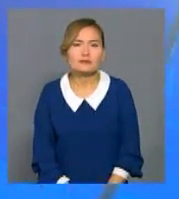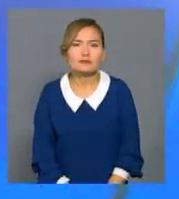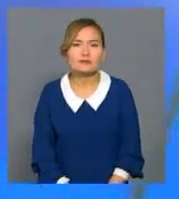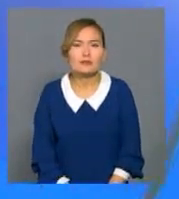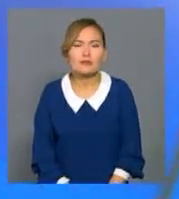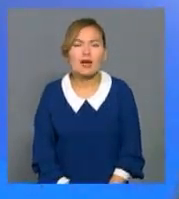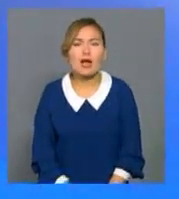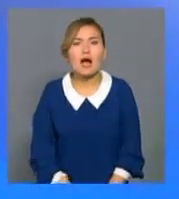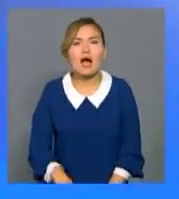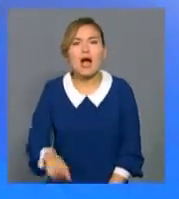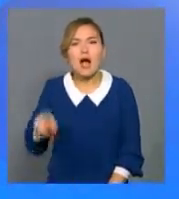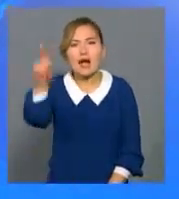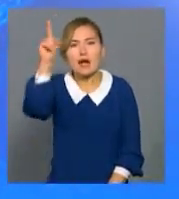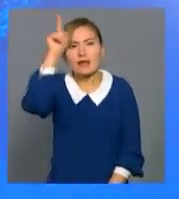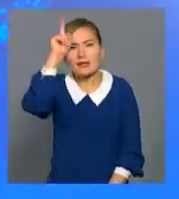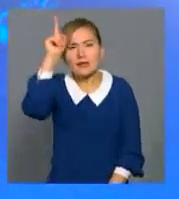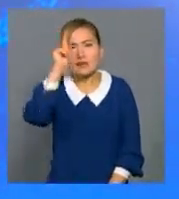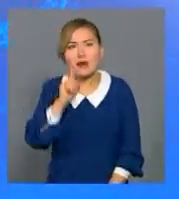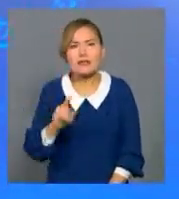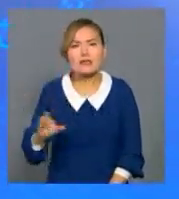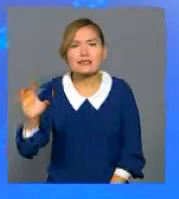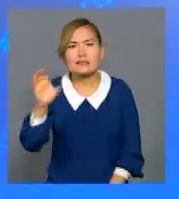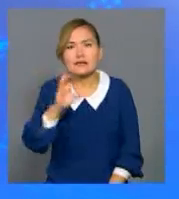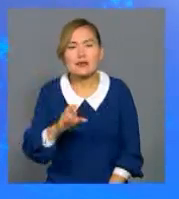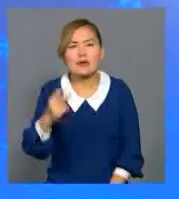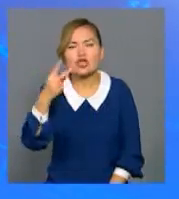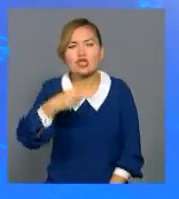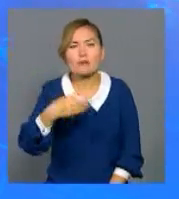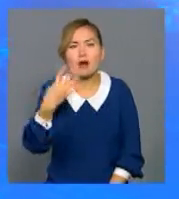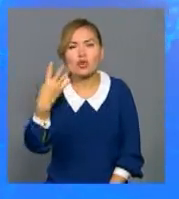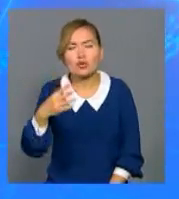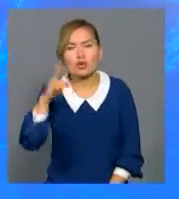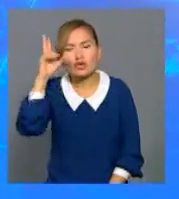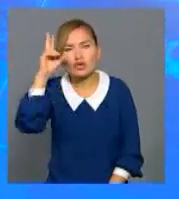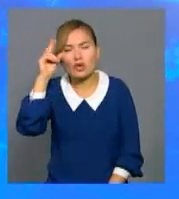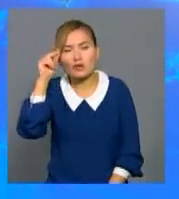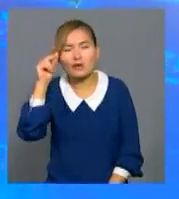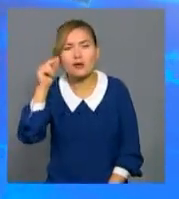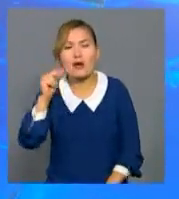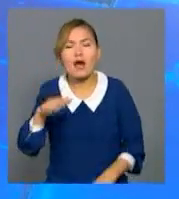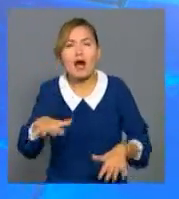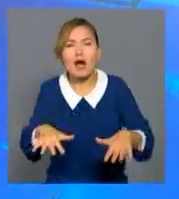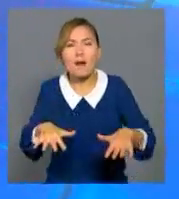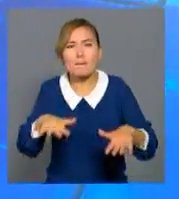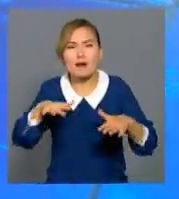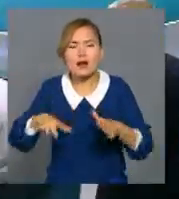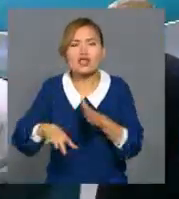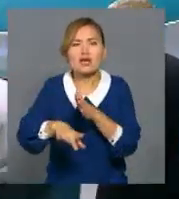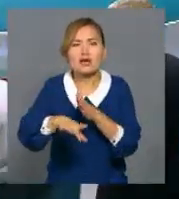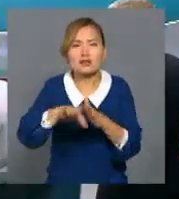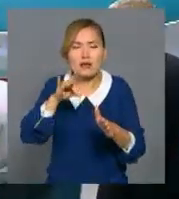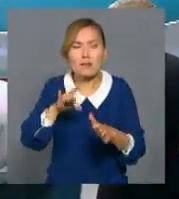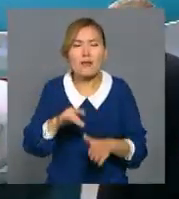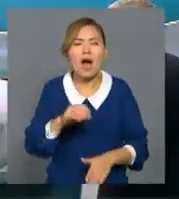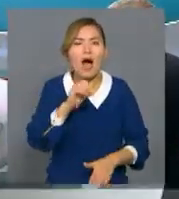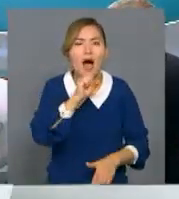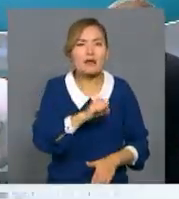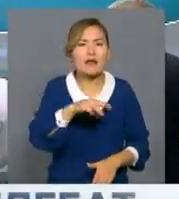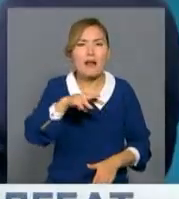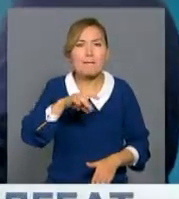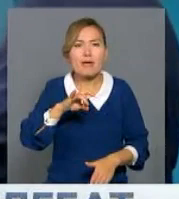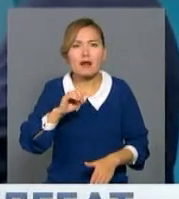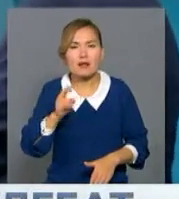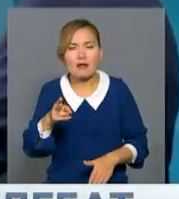Германияда құркүйіктің 24-тігін өтетін парламенттік сайлаудың алдында канцлер Ангела Меркелмен оның негізгі қарсыласы Мартин